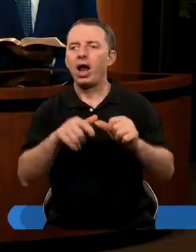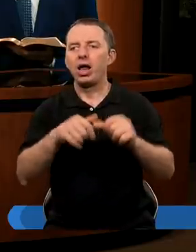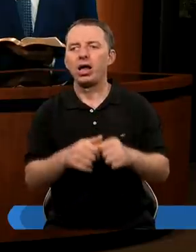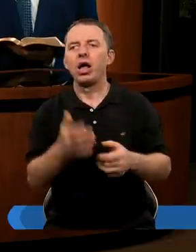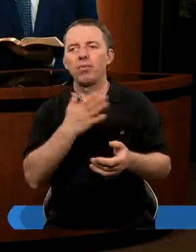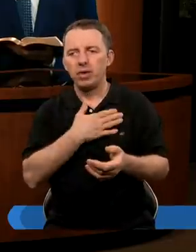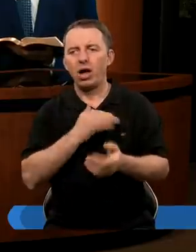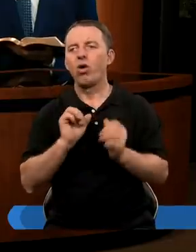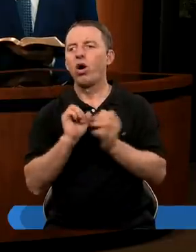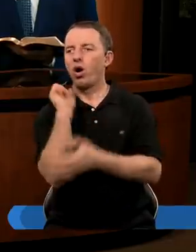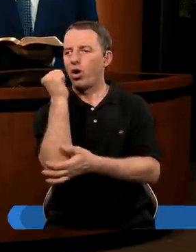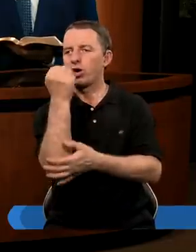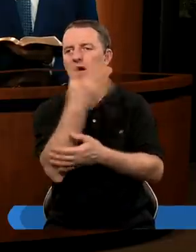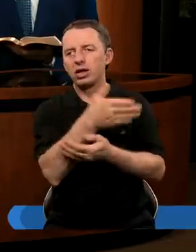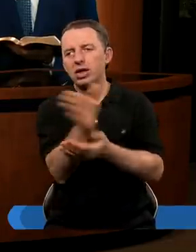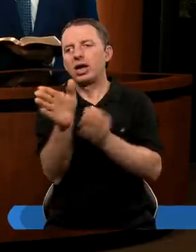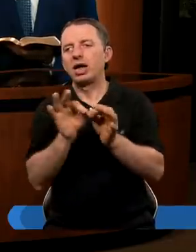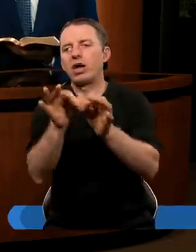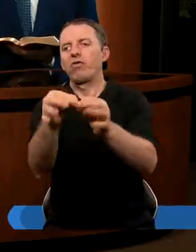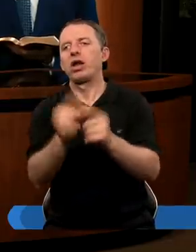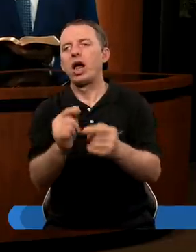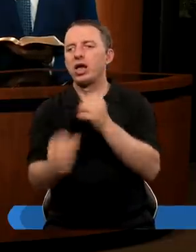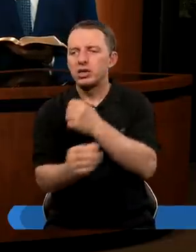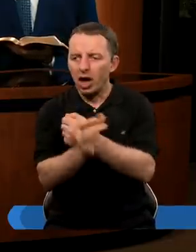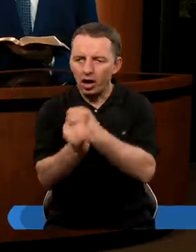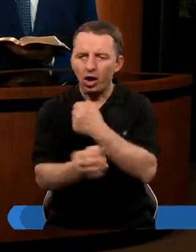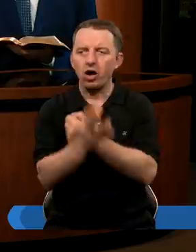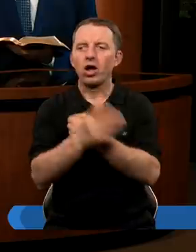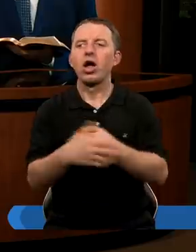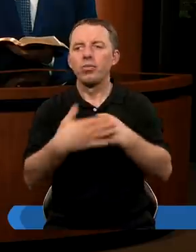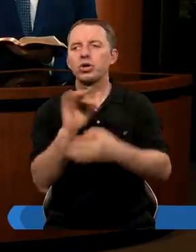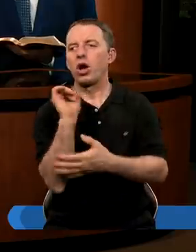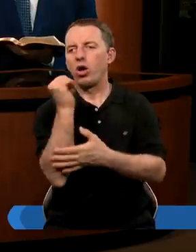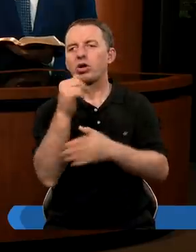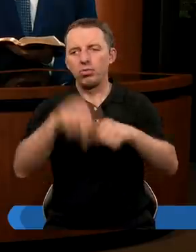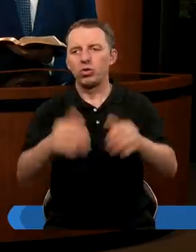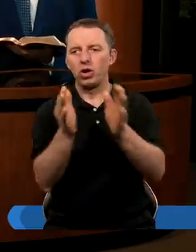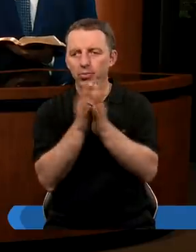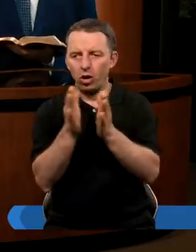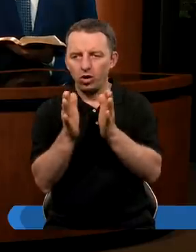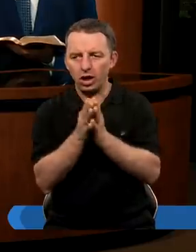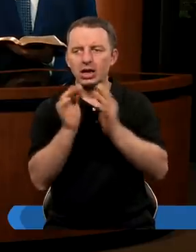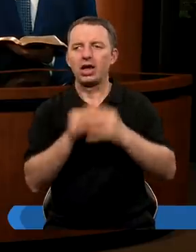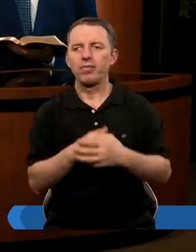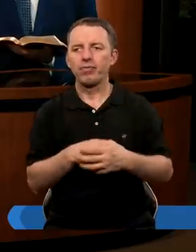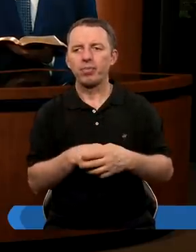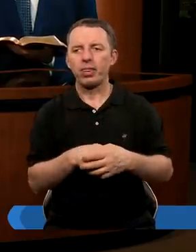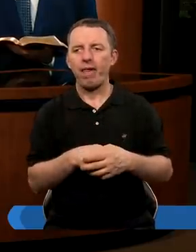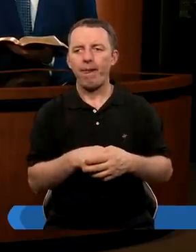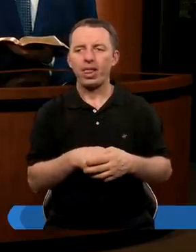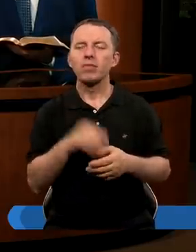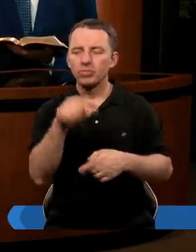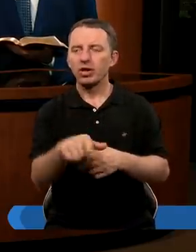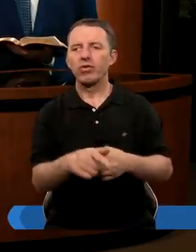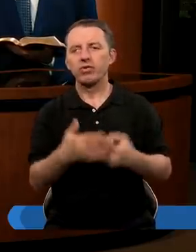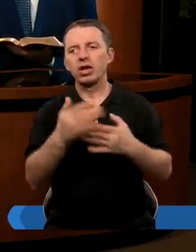ale miał okno skierowane na Jerozolimę i lubił przy oknie się modlić. Mógł